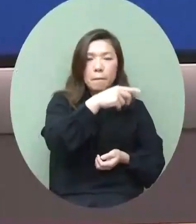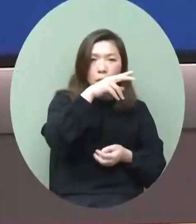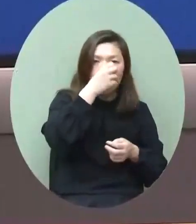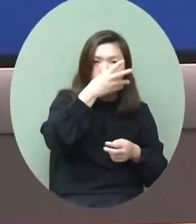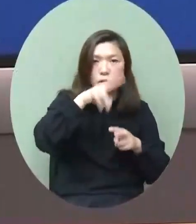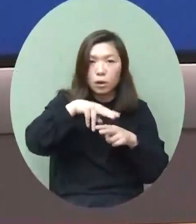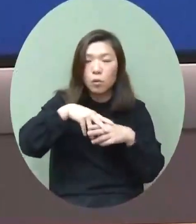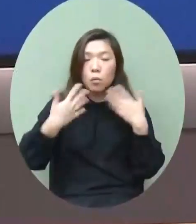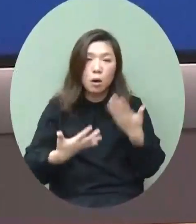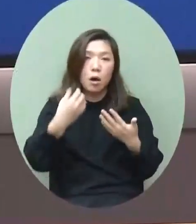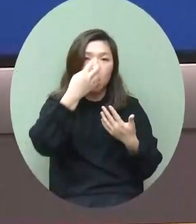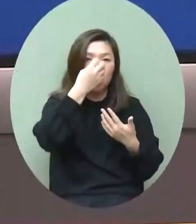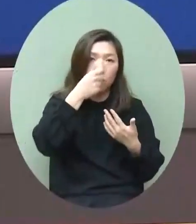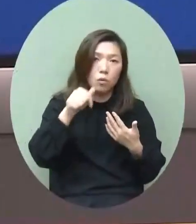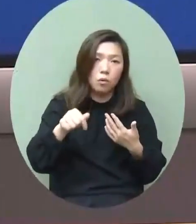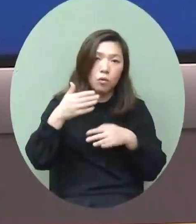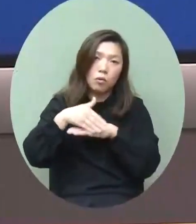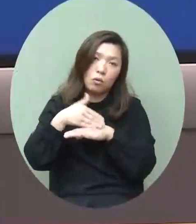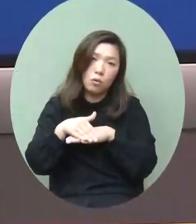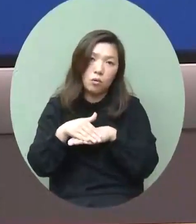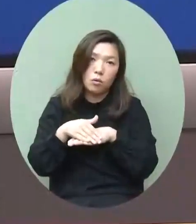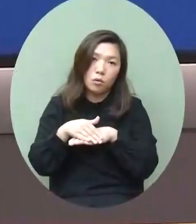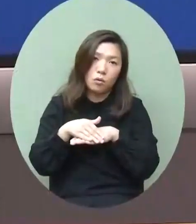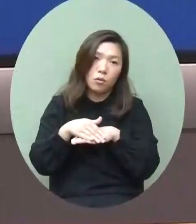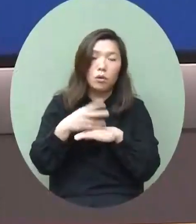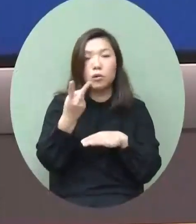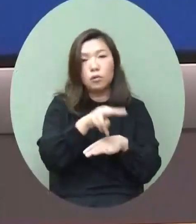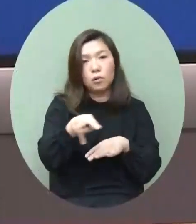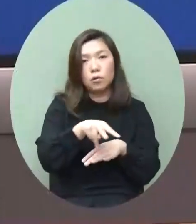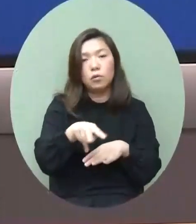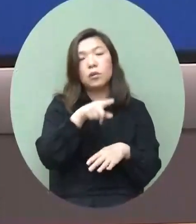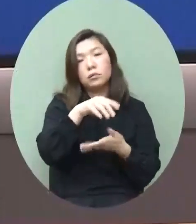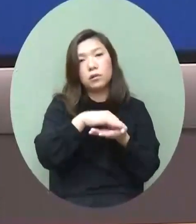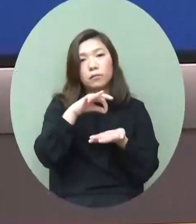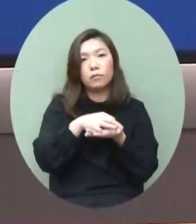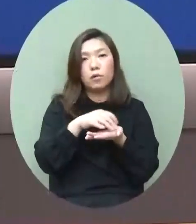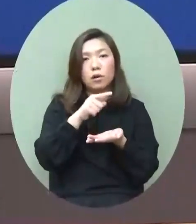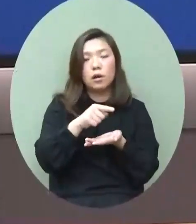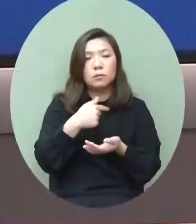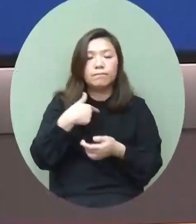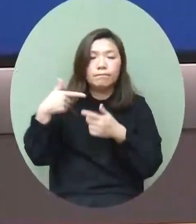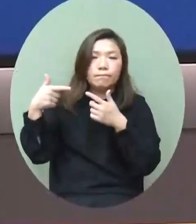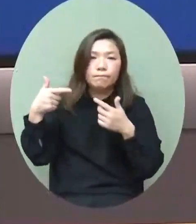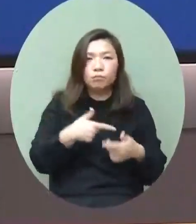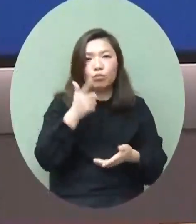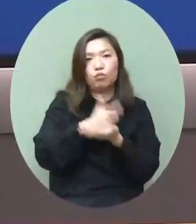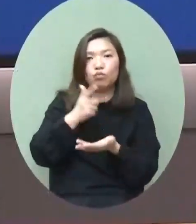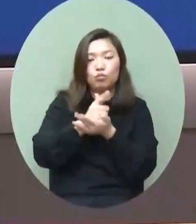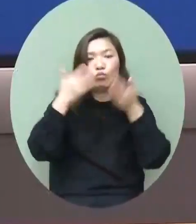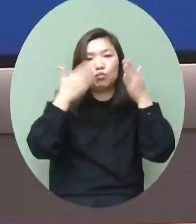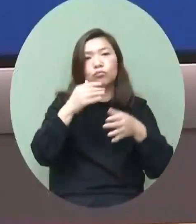或者香港和海外的地方這個仍然是我們的重點的工作